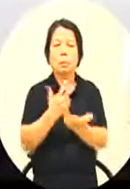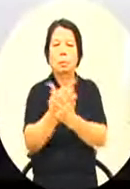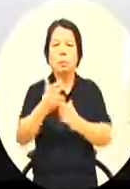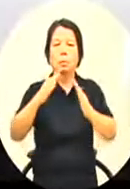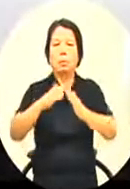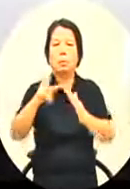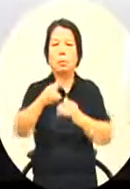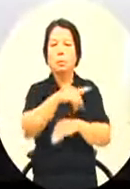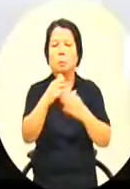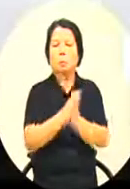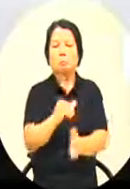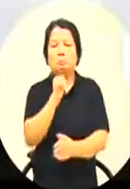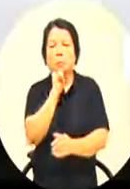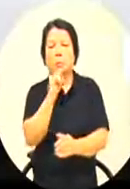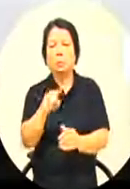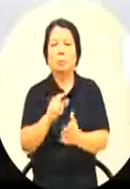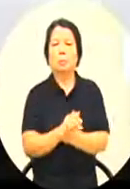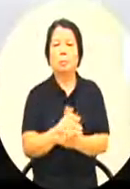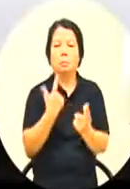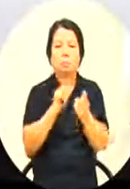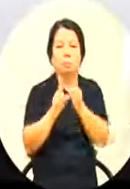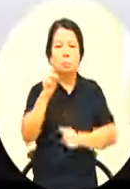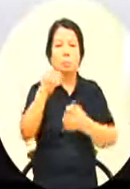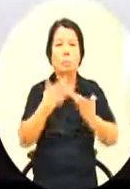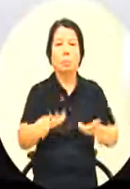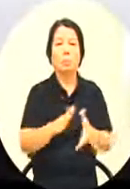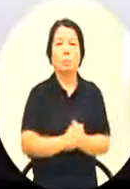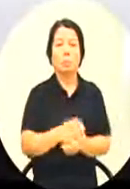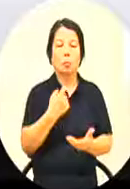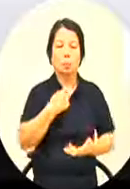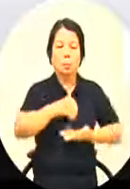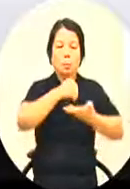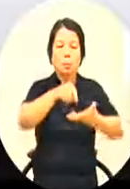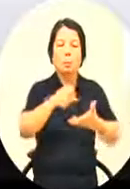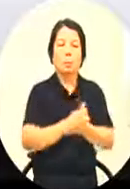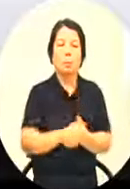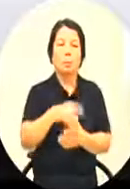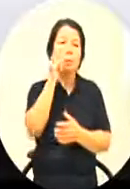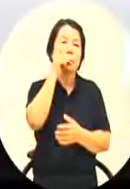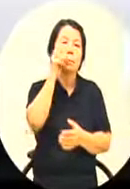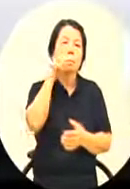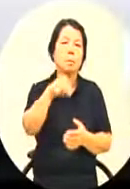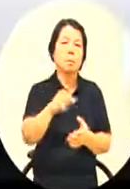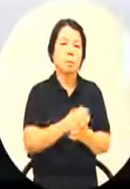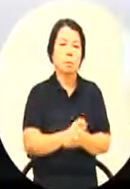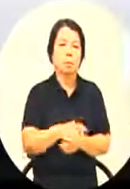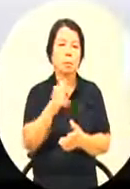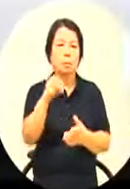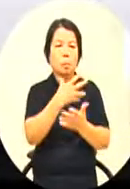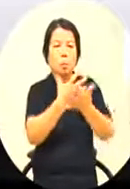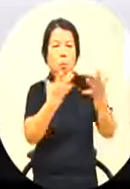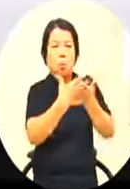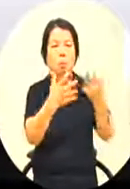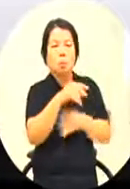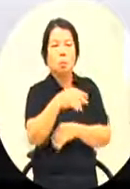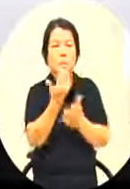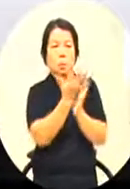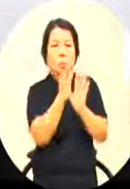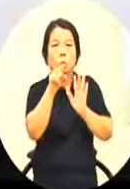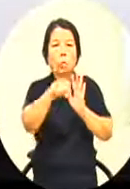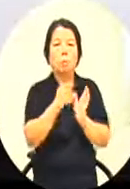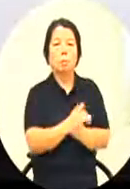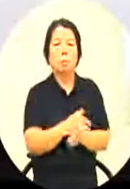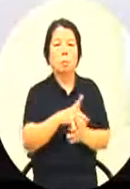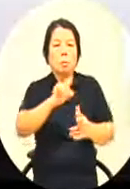大家都苦哈哈都不成正比那我建议真的像台南他们去看画展老师还会买